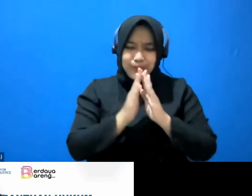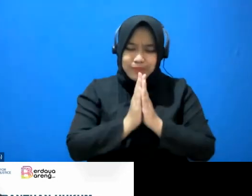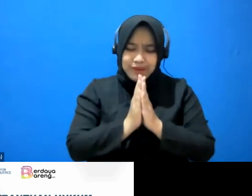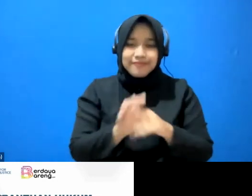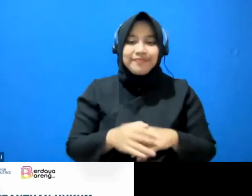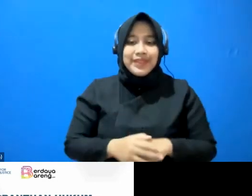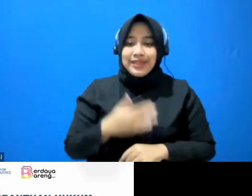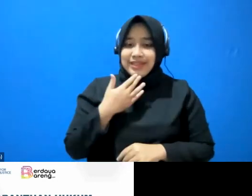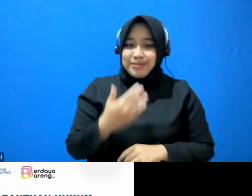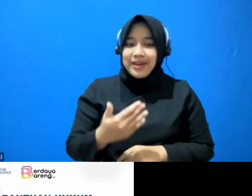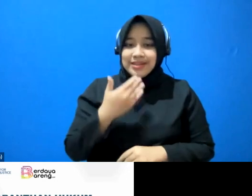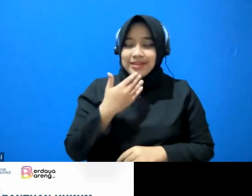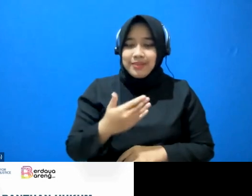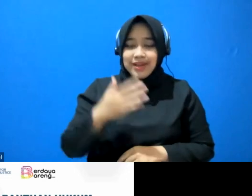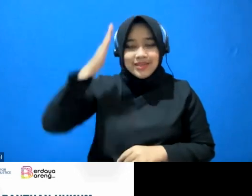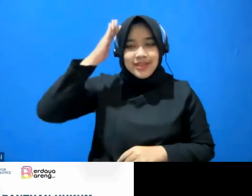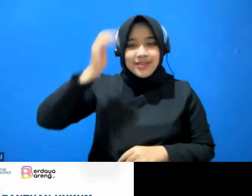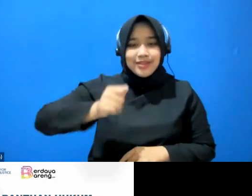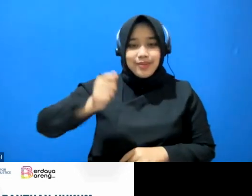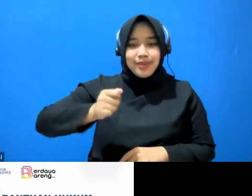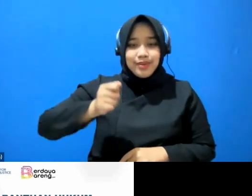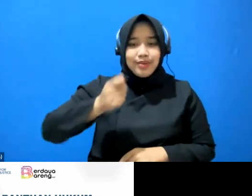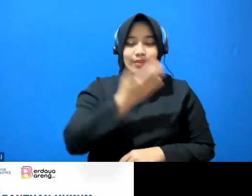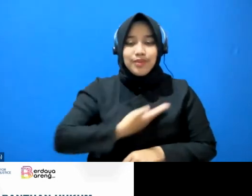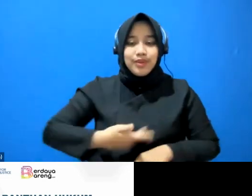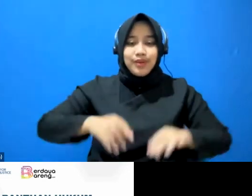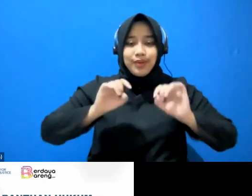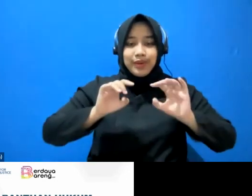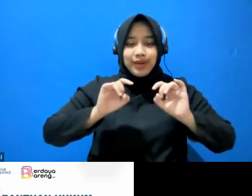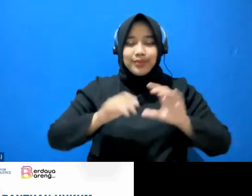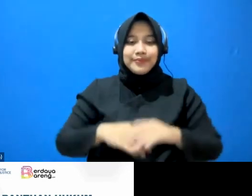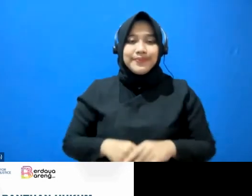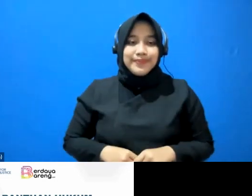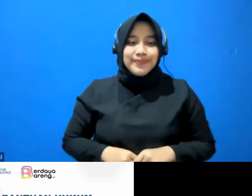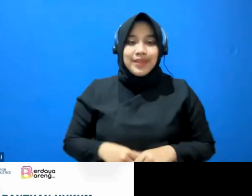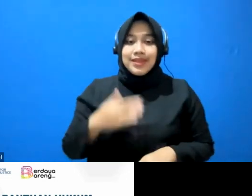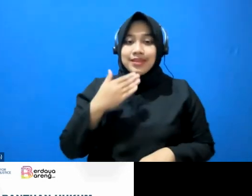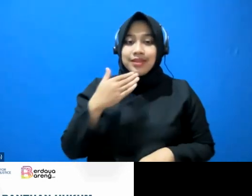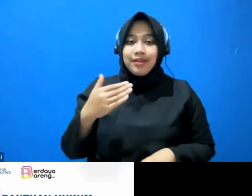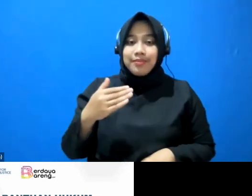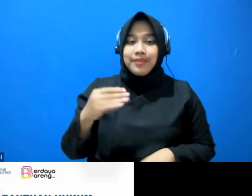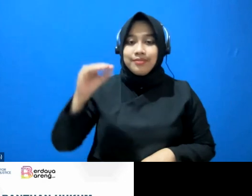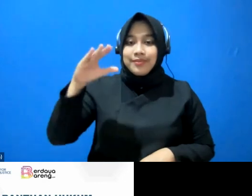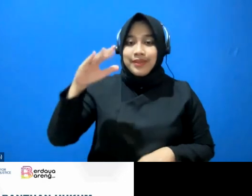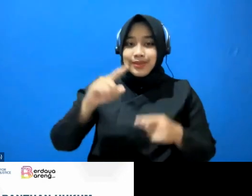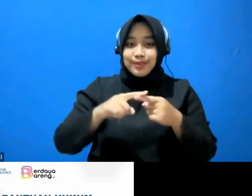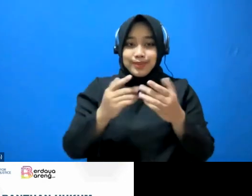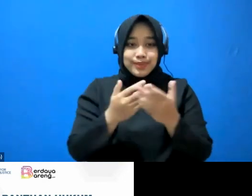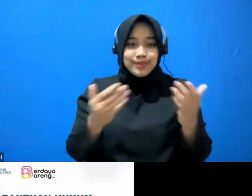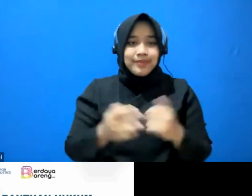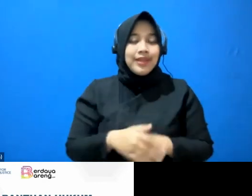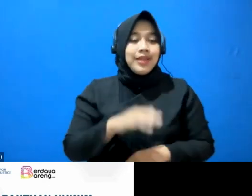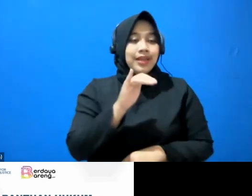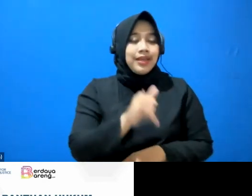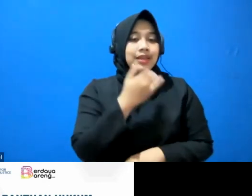sekali lagi ya wassalamualaikum warahmatullahi wabarakatuh selamat terima kasih